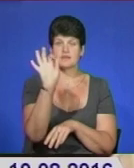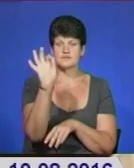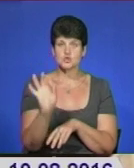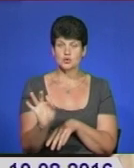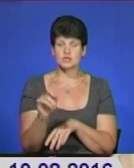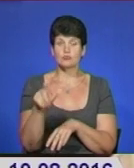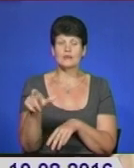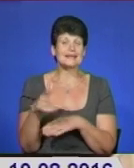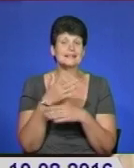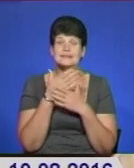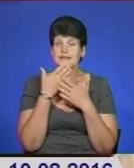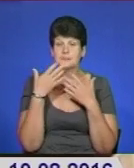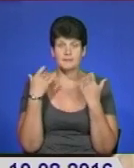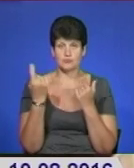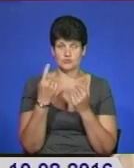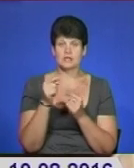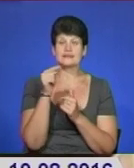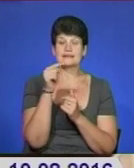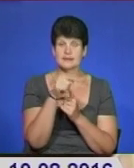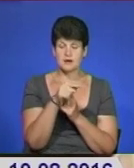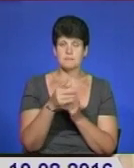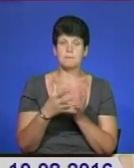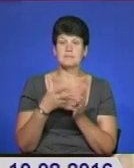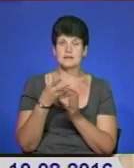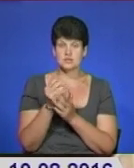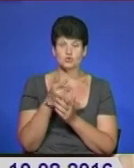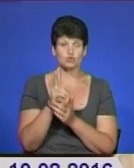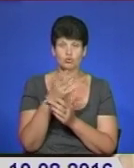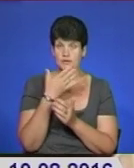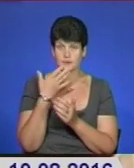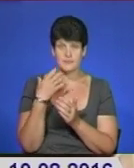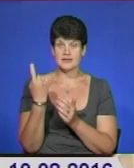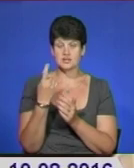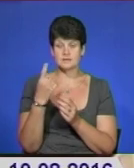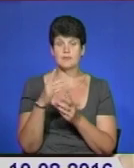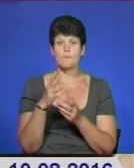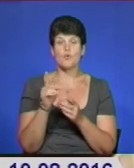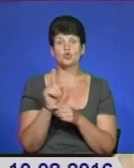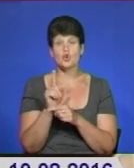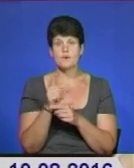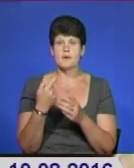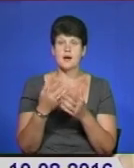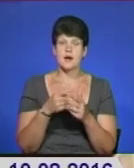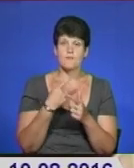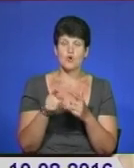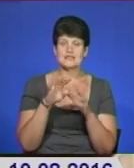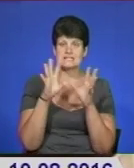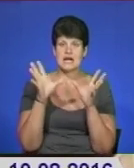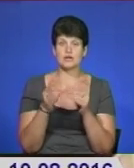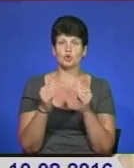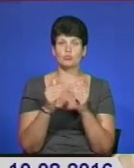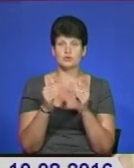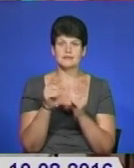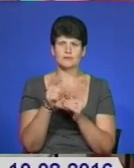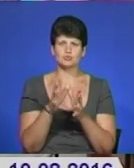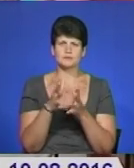Там десь платіж для тих, хто не має лічильників, проводиться по нормі чи по загальному будинковому лічильнику, він буде десь трошки більший,